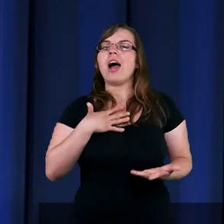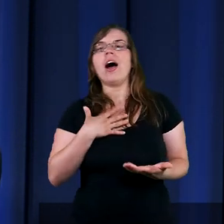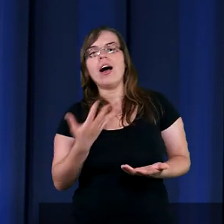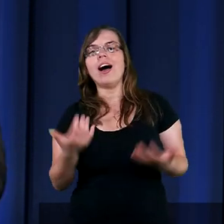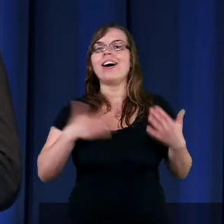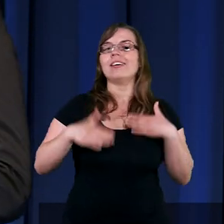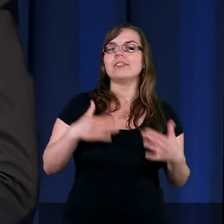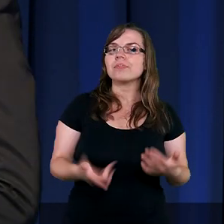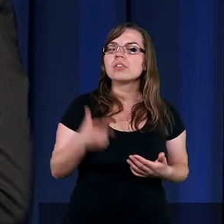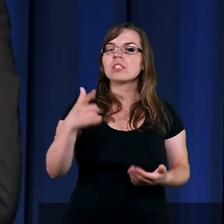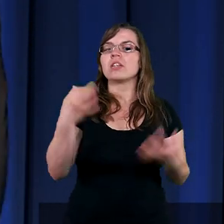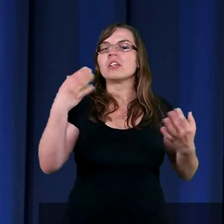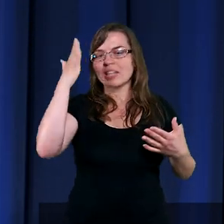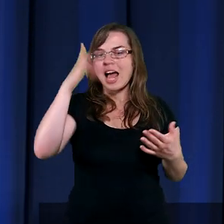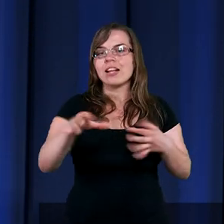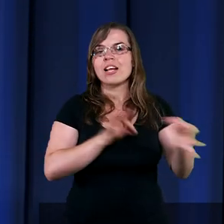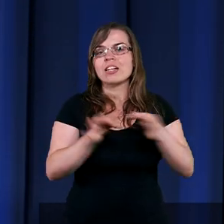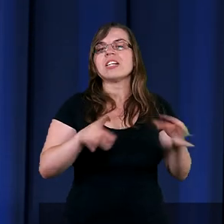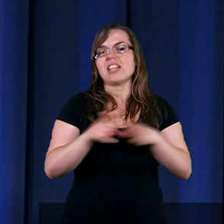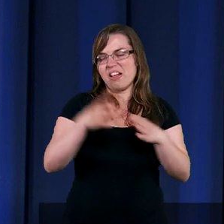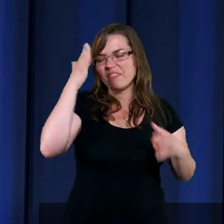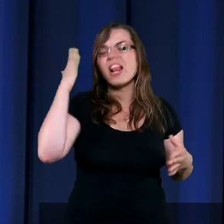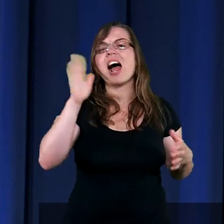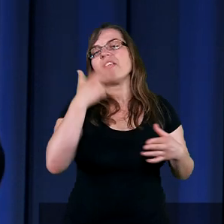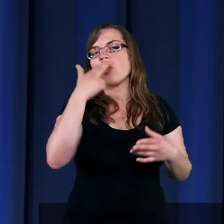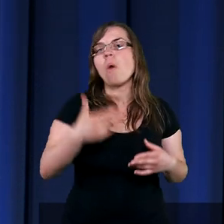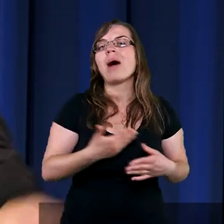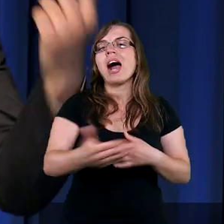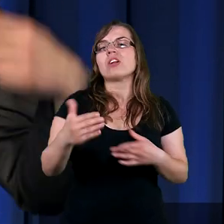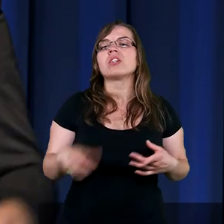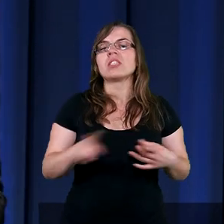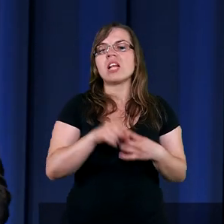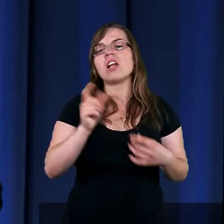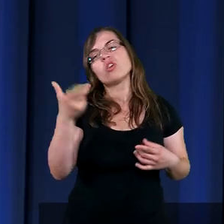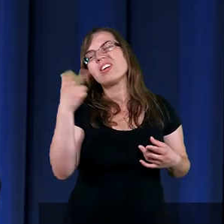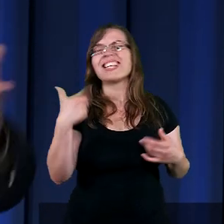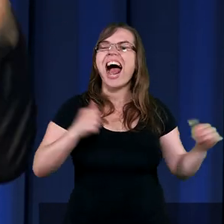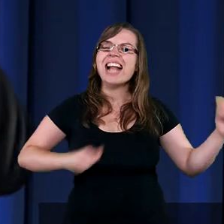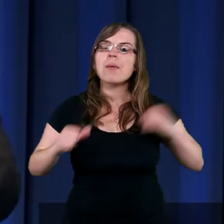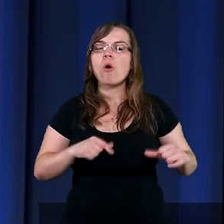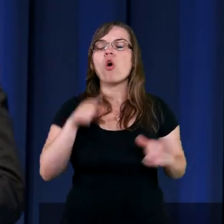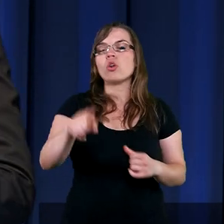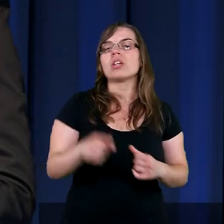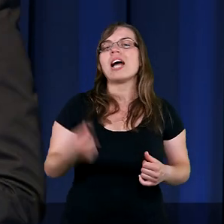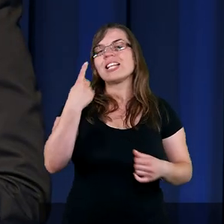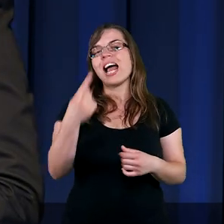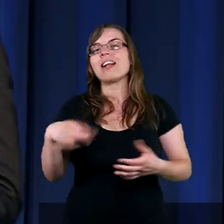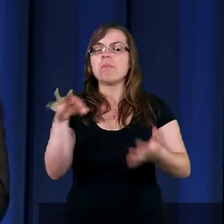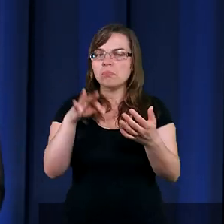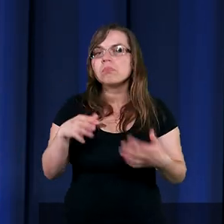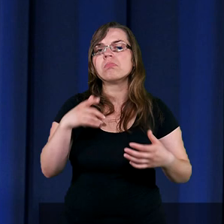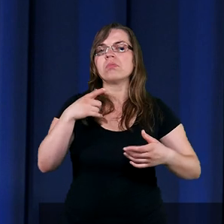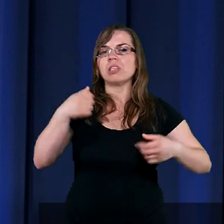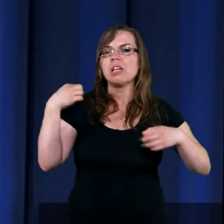Pewnego dnia, znacie tą historię, również szedł i zobaczył, zobaczył coś, co go bardzo zaniepokoiło. Jednym sprawnym ruchem